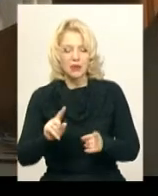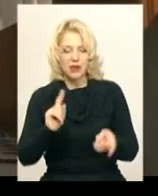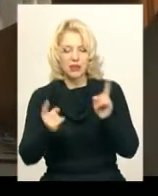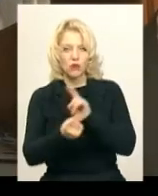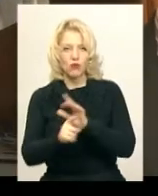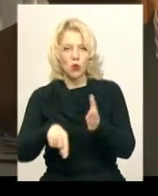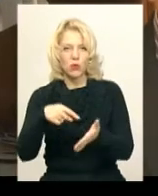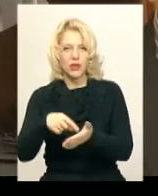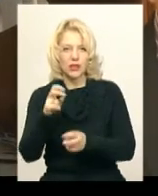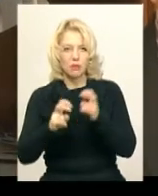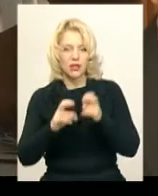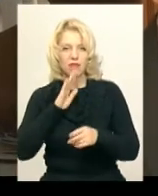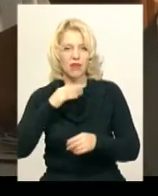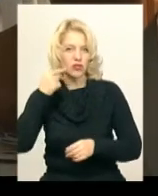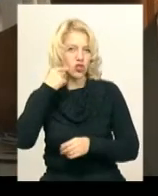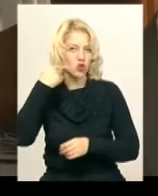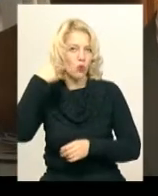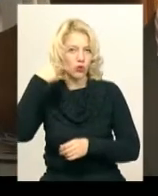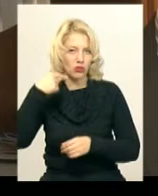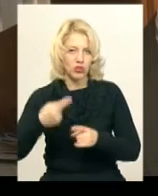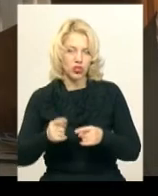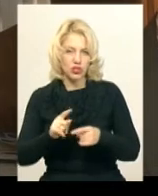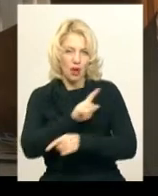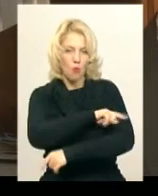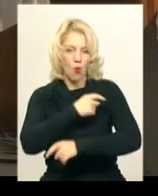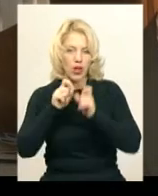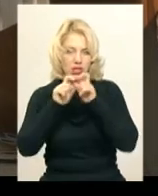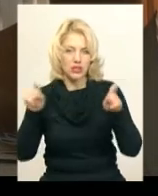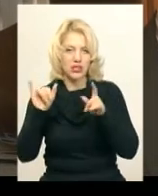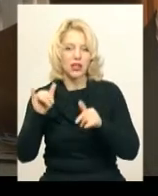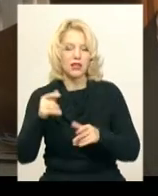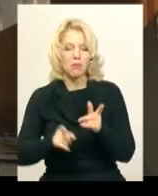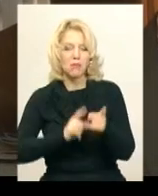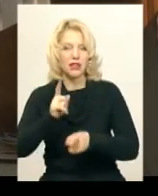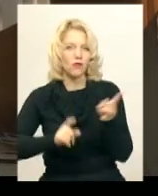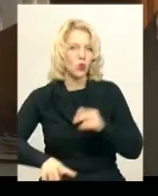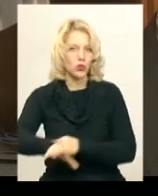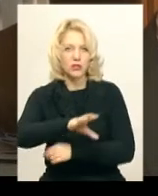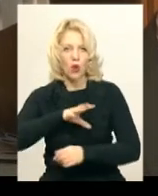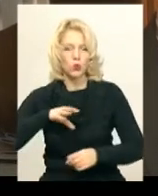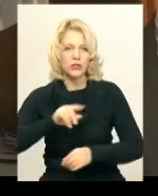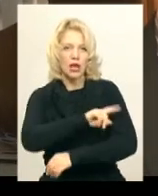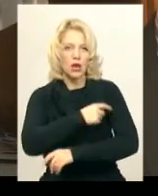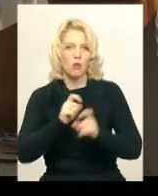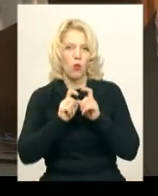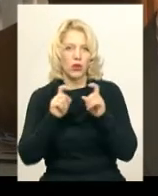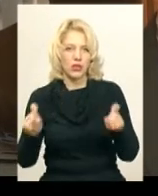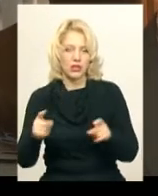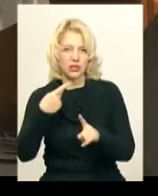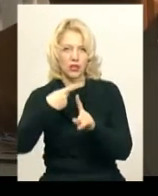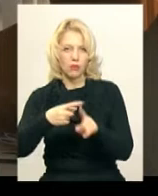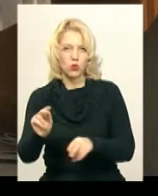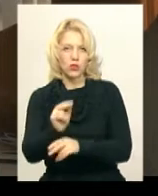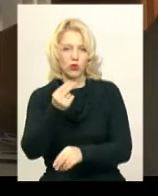комунальне підприємство наша стоматологічна поліклініка і перетворюються всі поліклініки плюс